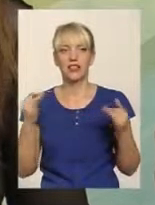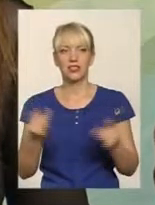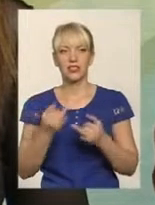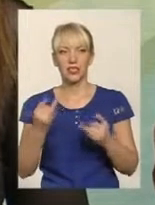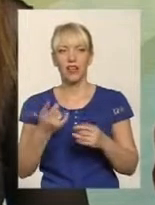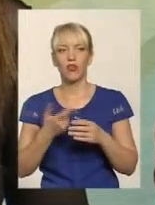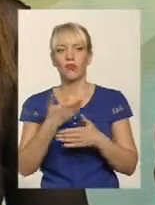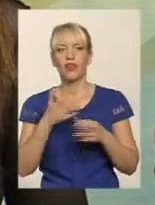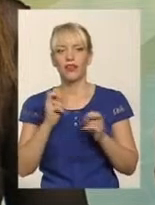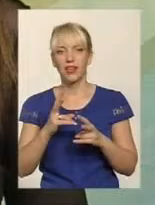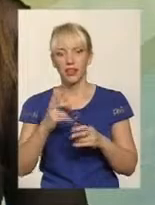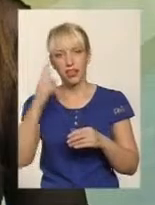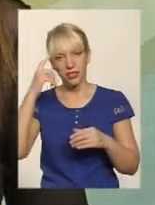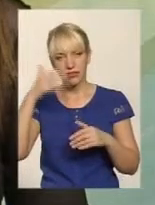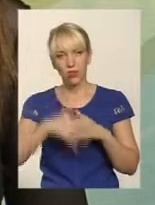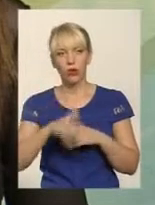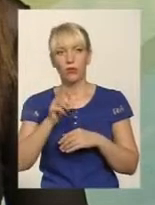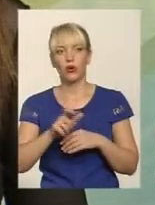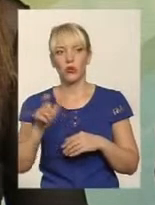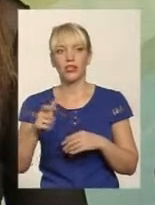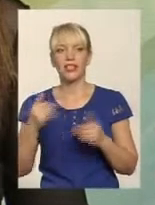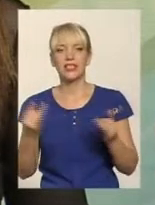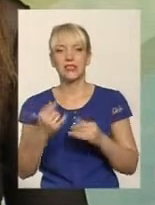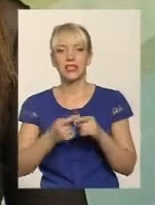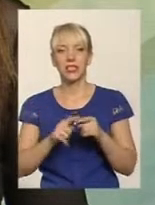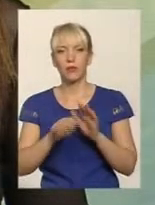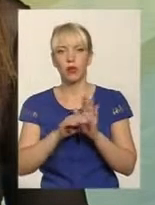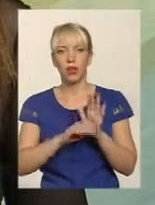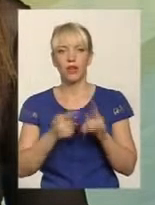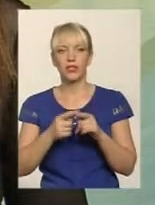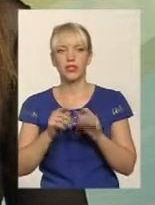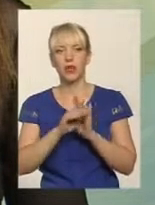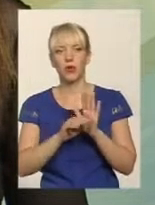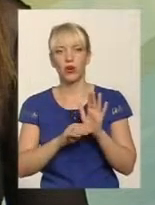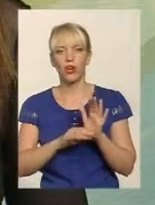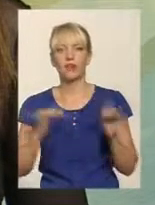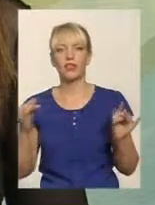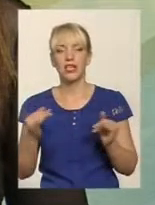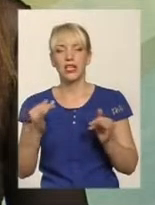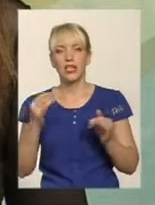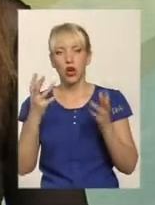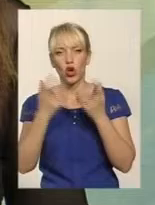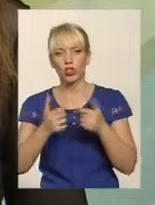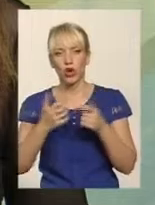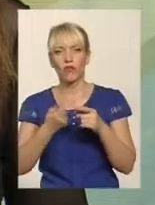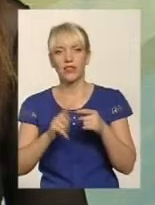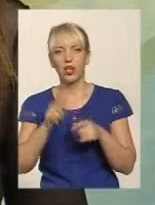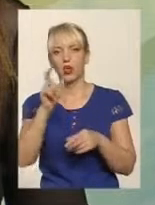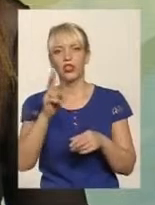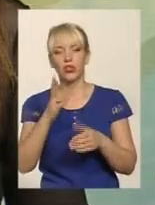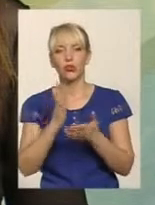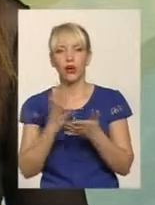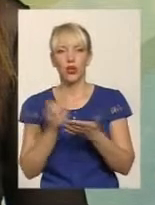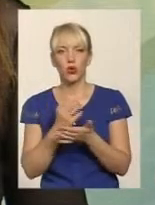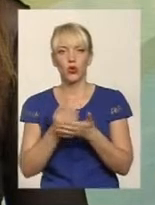як свідомі громадяни, зацікавлені в цій програмі. Програма розрахована на те, що людина, яка має місячний дохід від